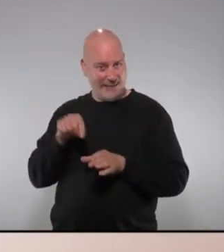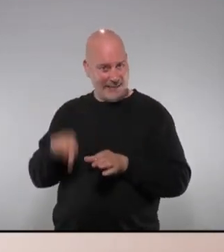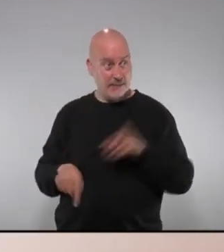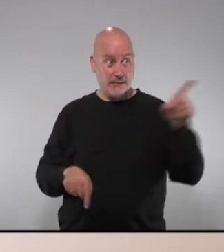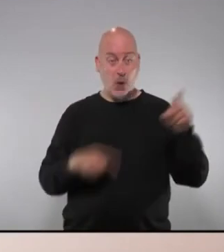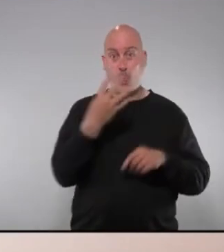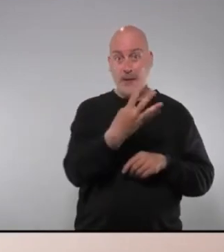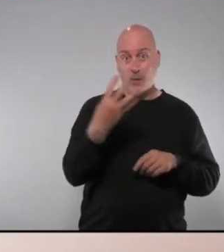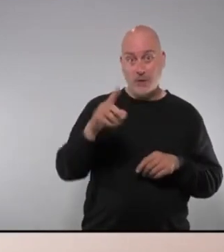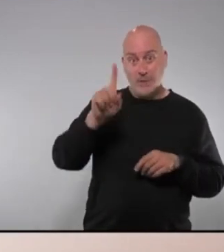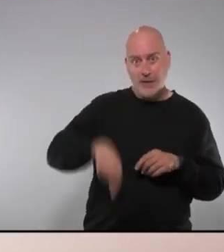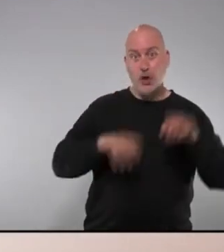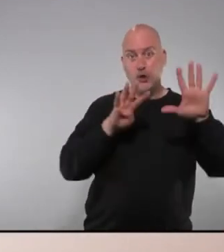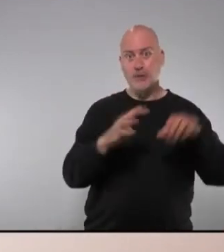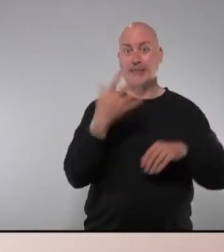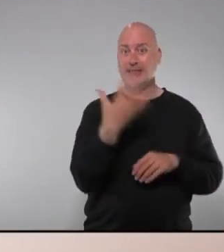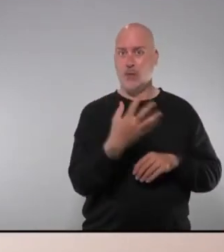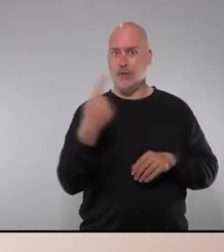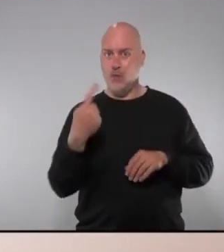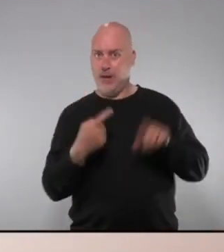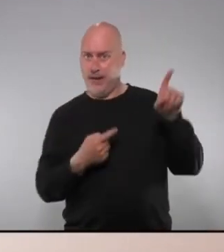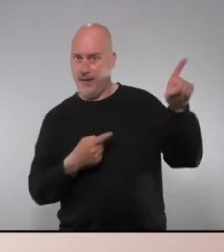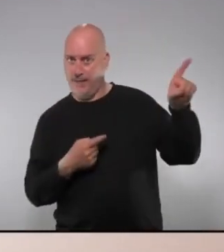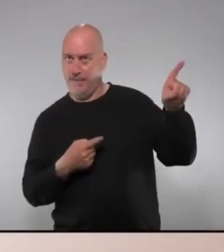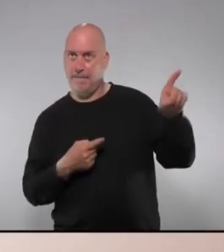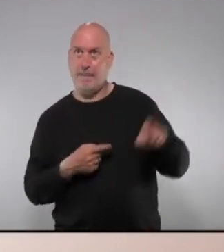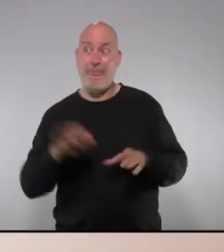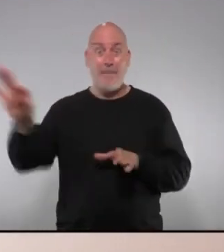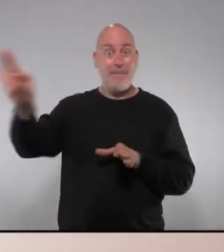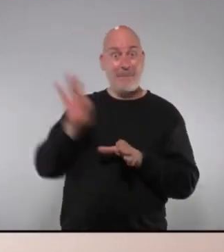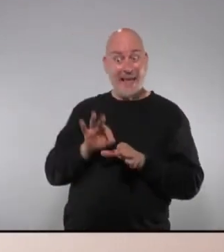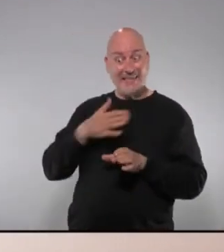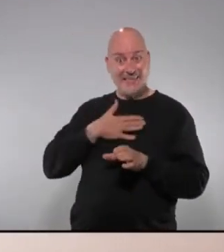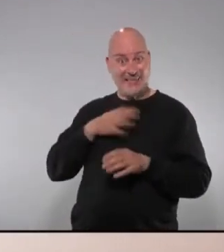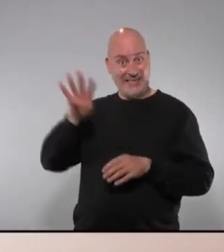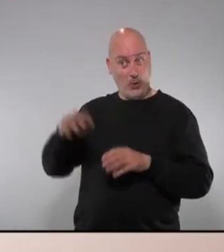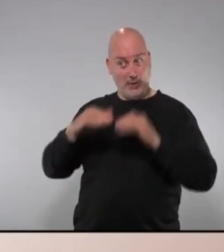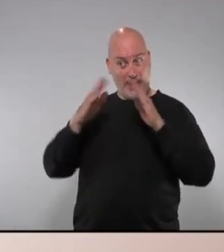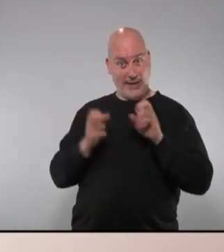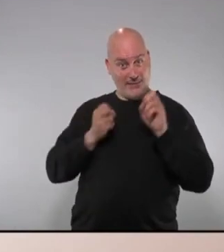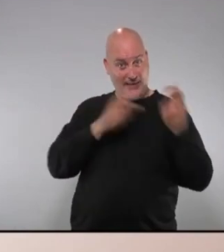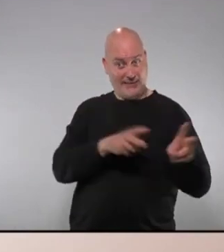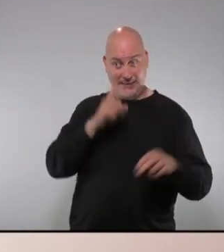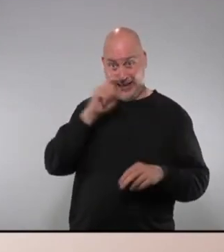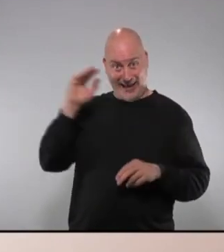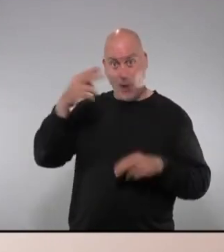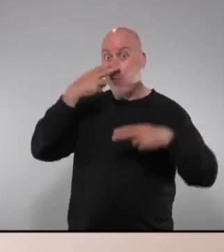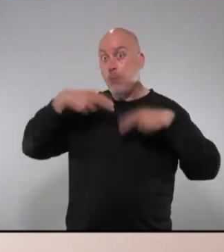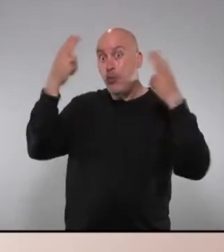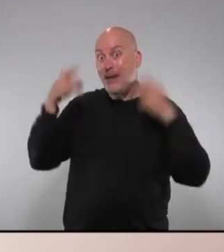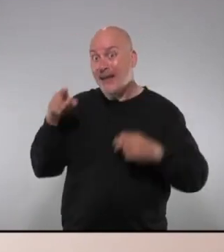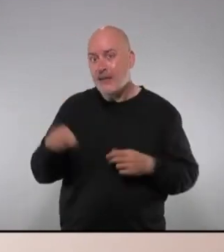44.951 les places que disposem a Catalunya de gent gran públiques